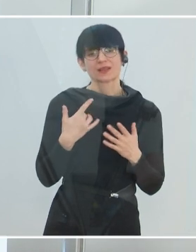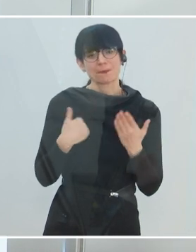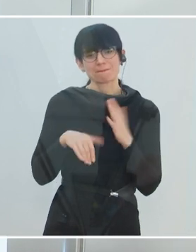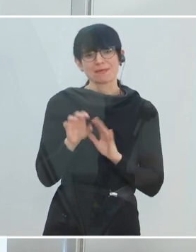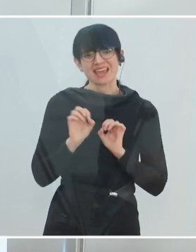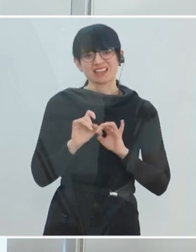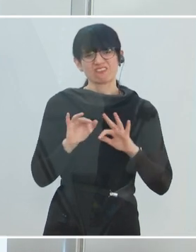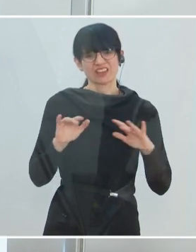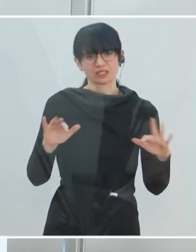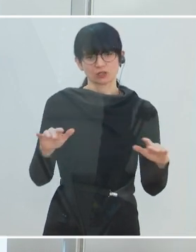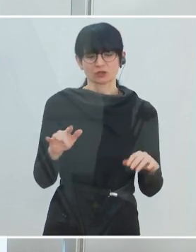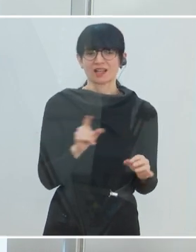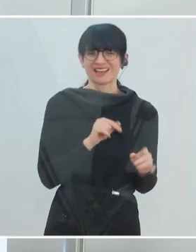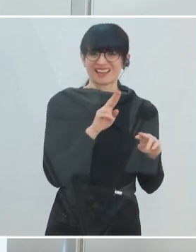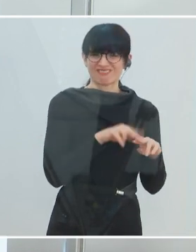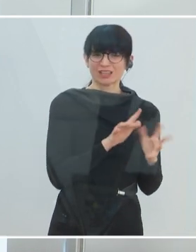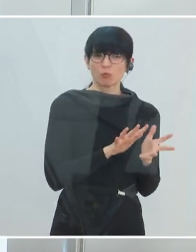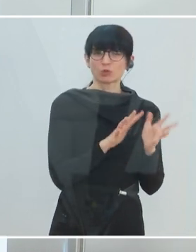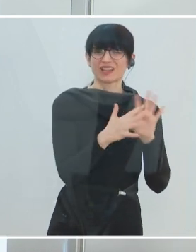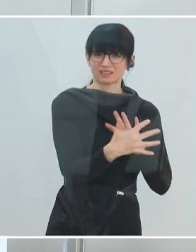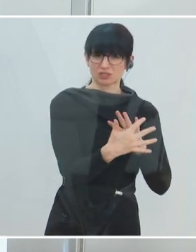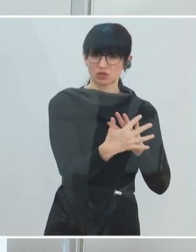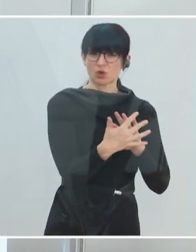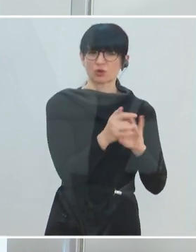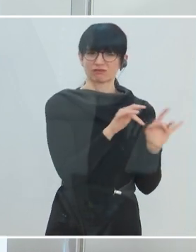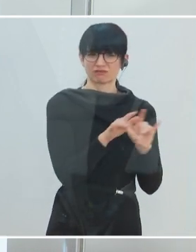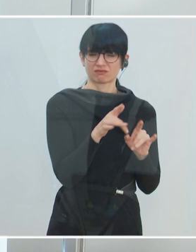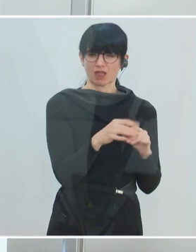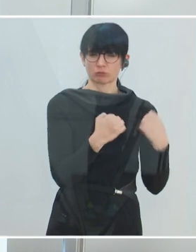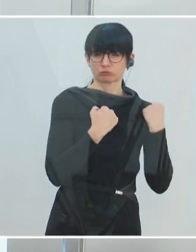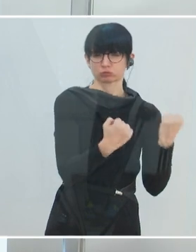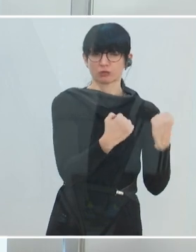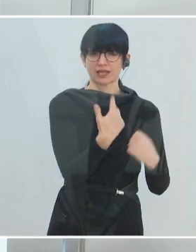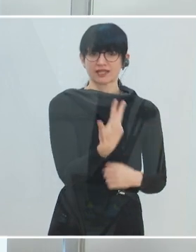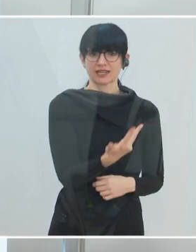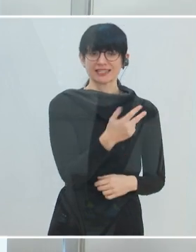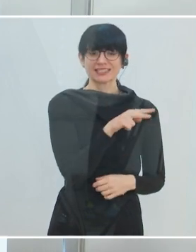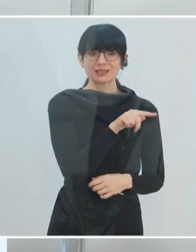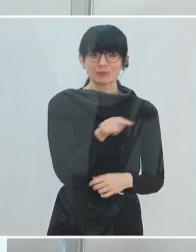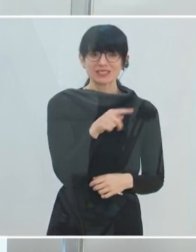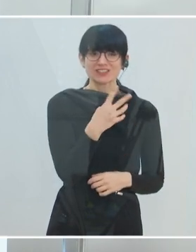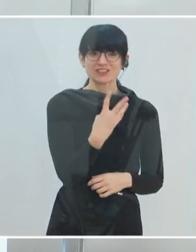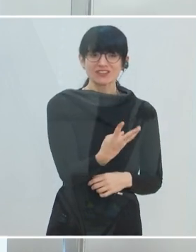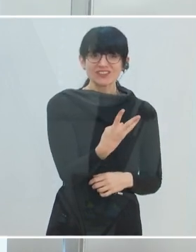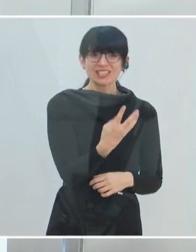ganz einfach erklärt, Mutationen, die sich durchsetzen und die gleichzeitig eine 30 bis 40 höhere